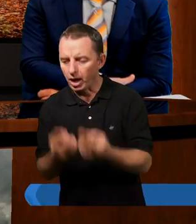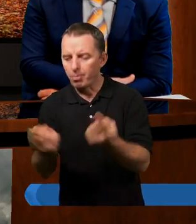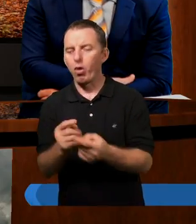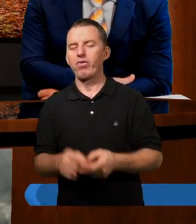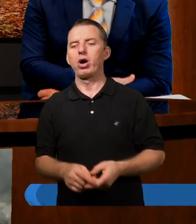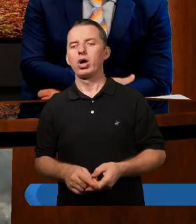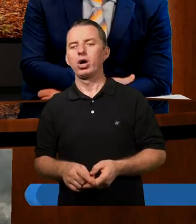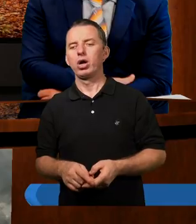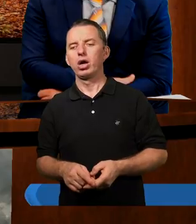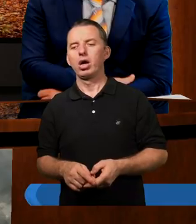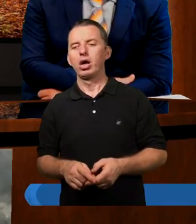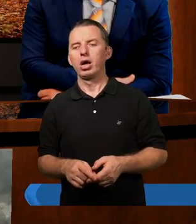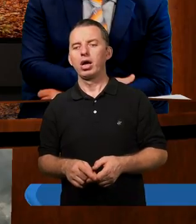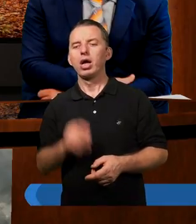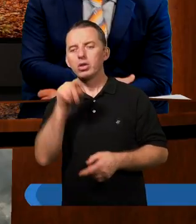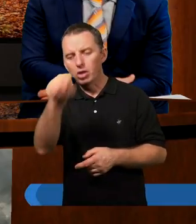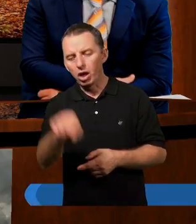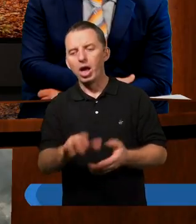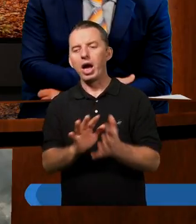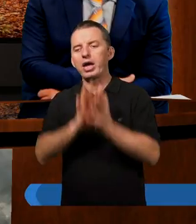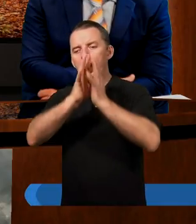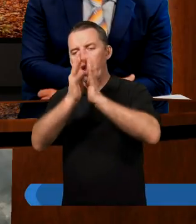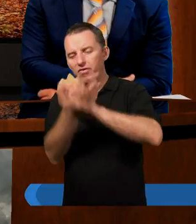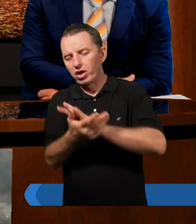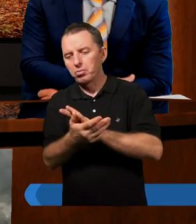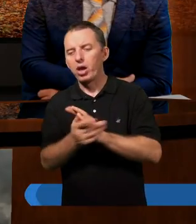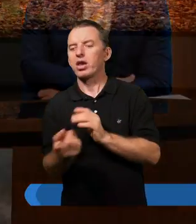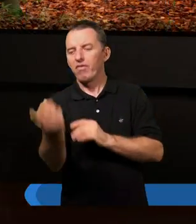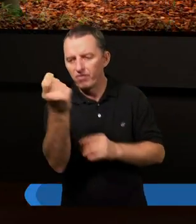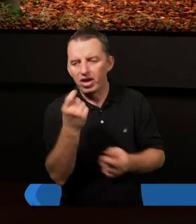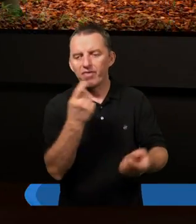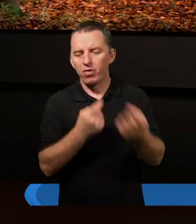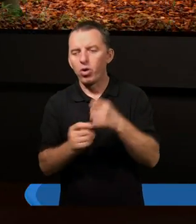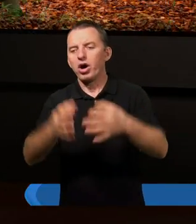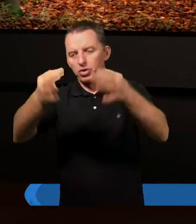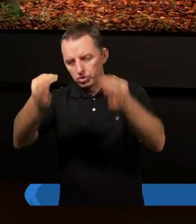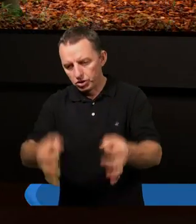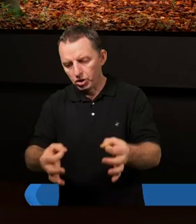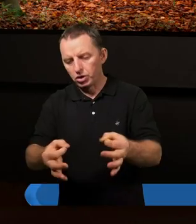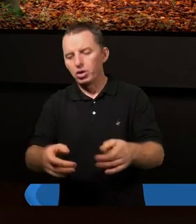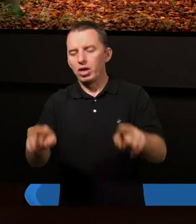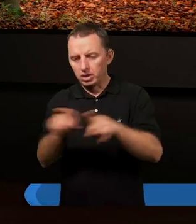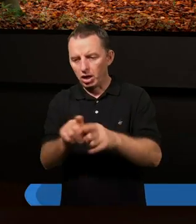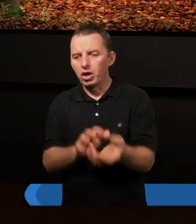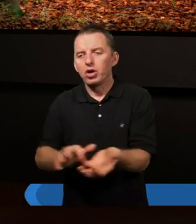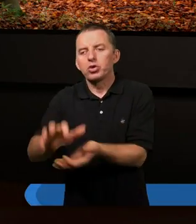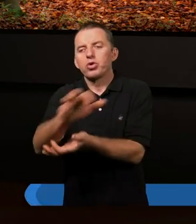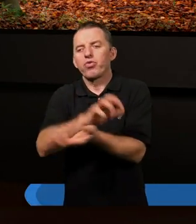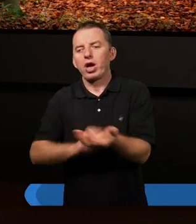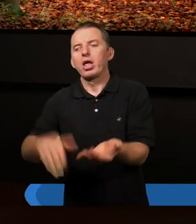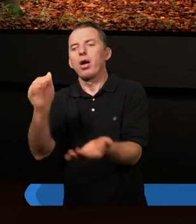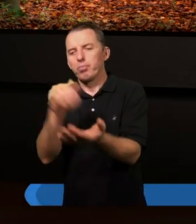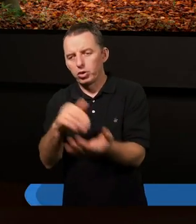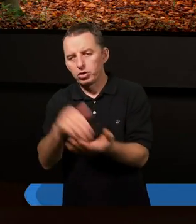reformację wywołała dzisiaj też. Świat potrzebuje